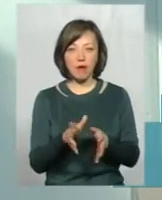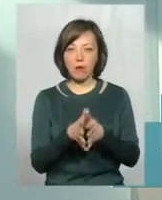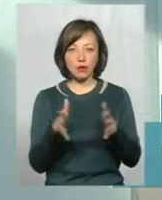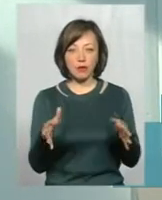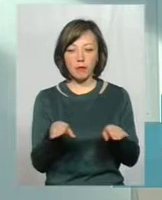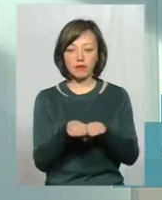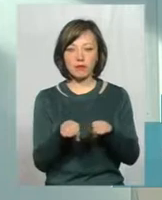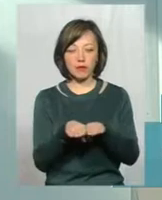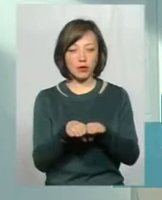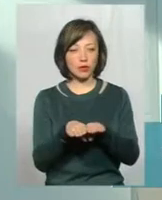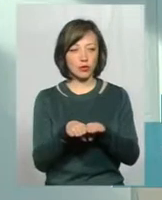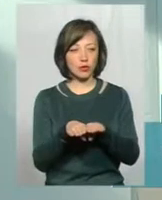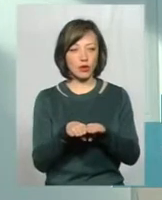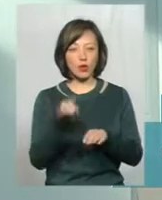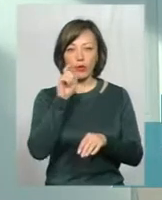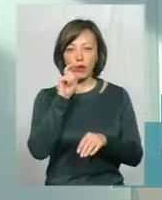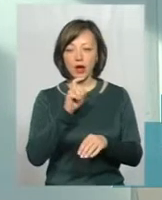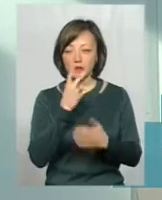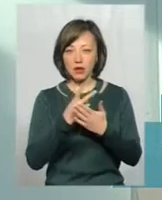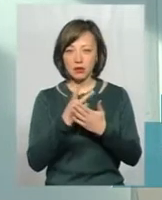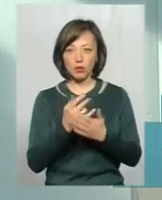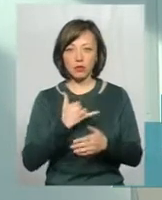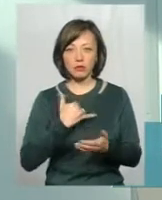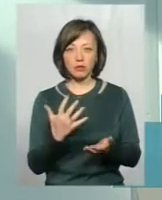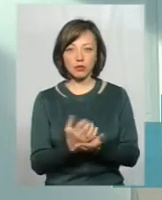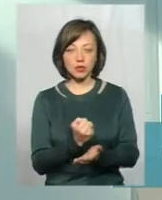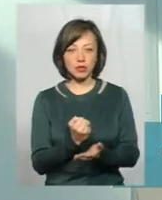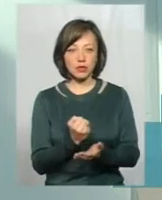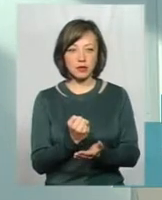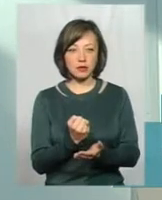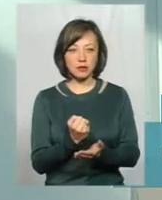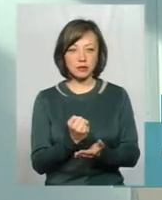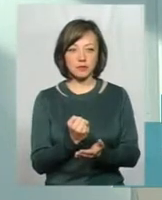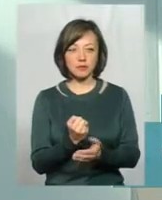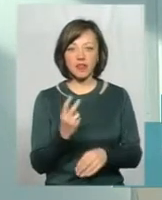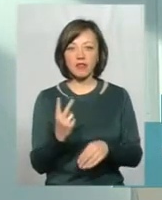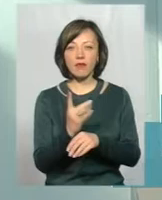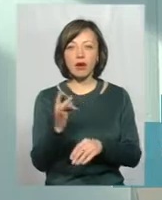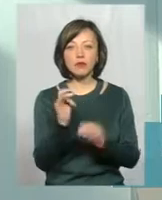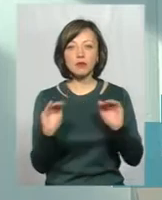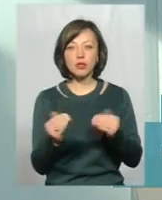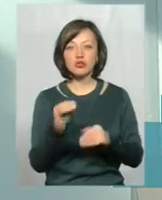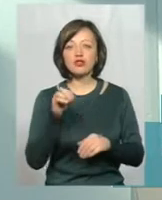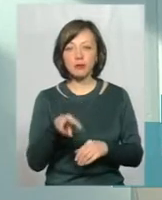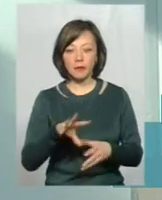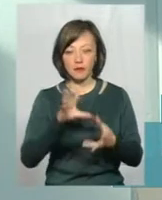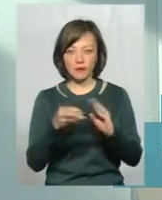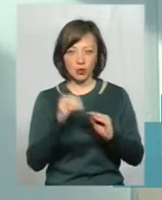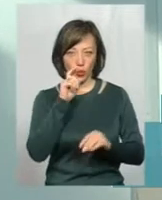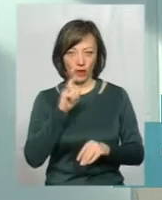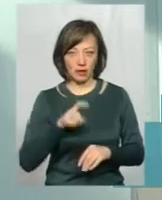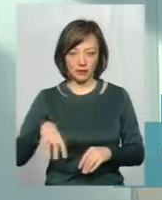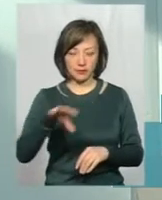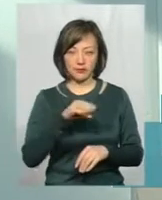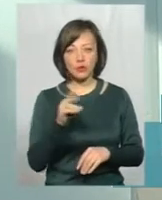сравнении з украінськими показателями, у нас получается, в принципі, в два раза менше, чем общегосударственні показатели.